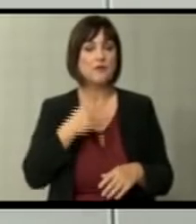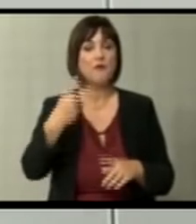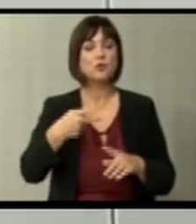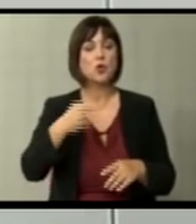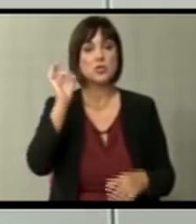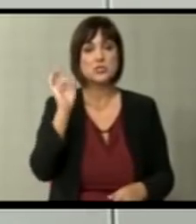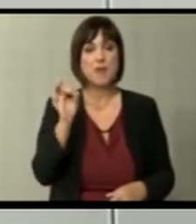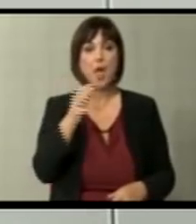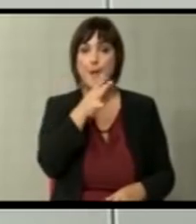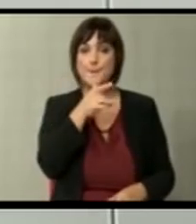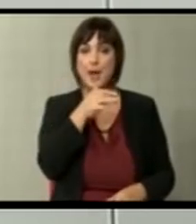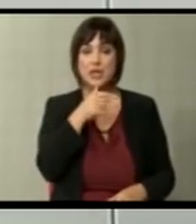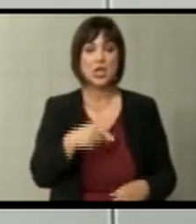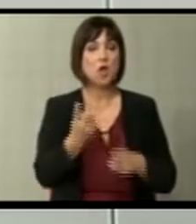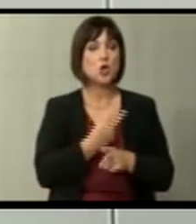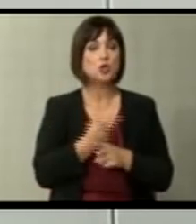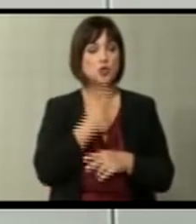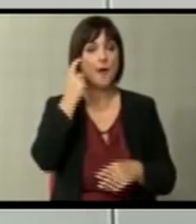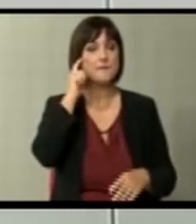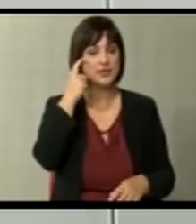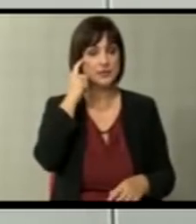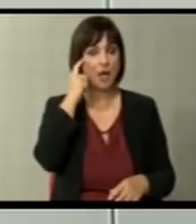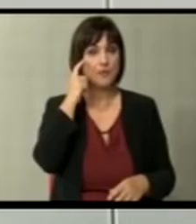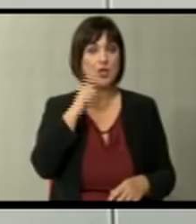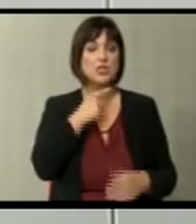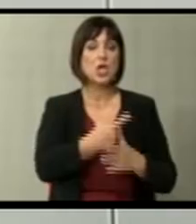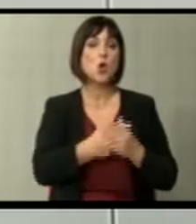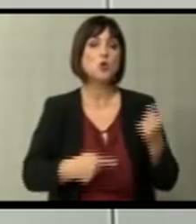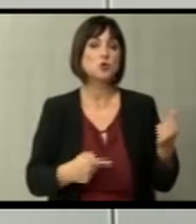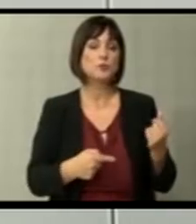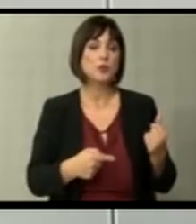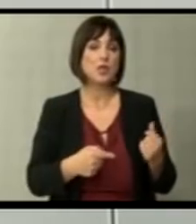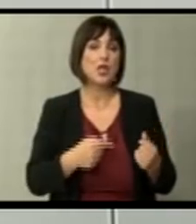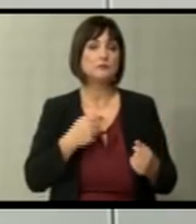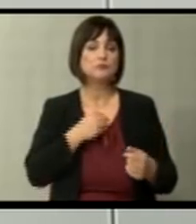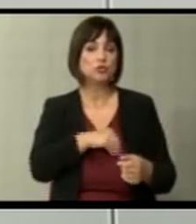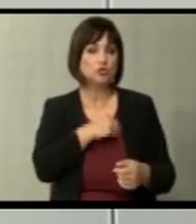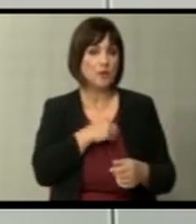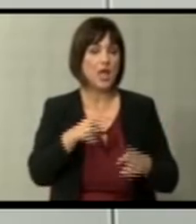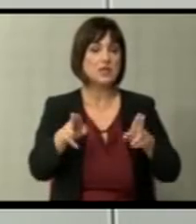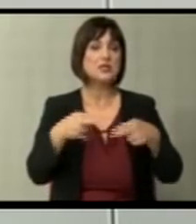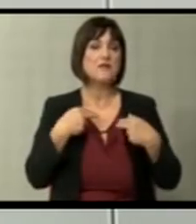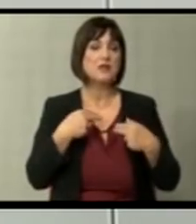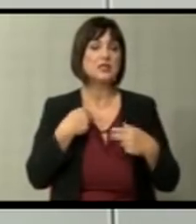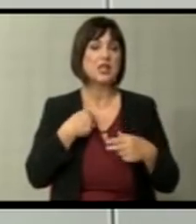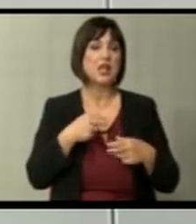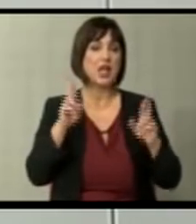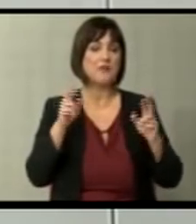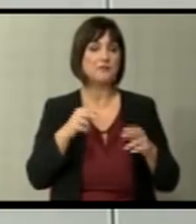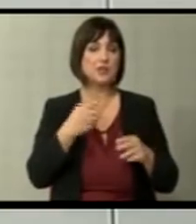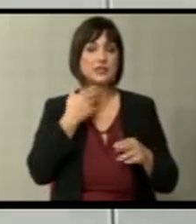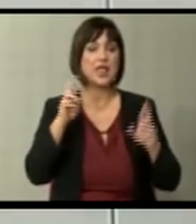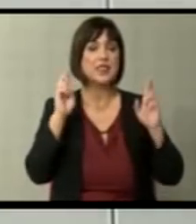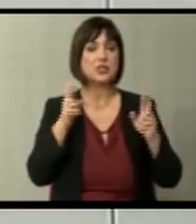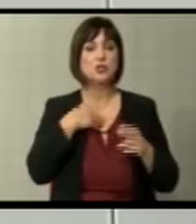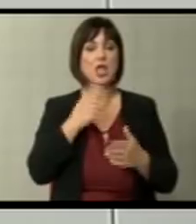степено. Македонија, како држава, мислам дека ќе го изгуби еланот, ќе се врати надешта кај нас, со тоа што е